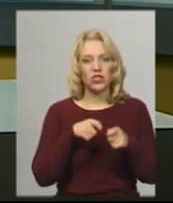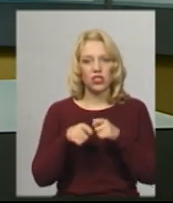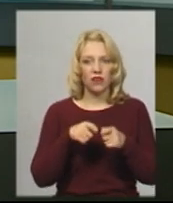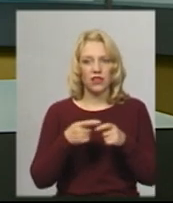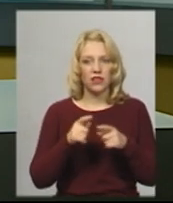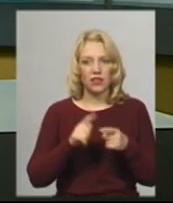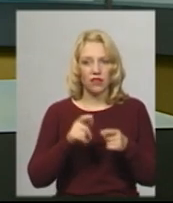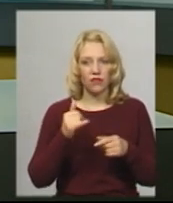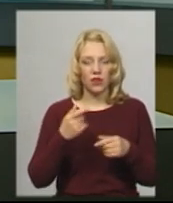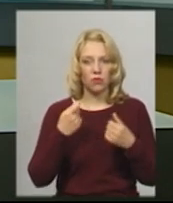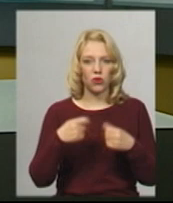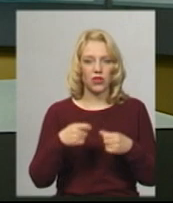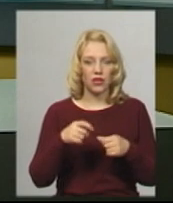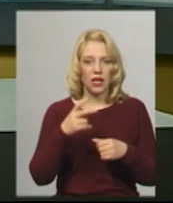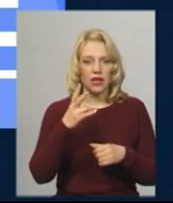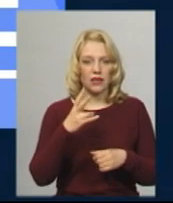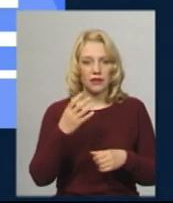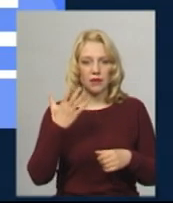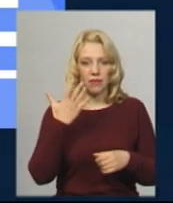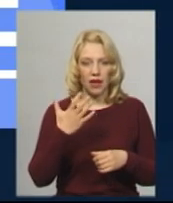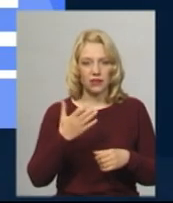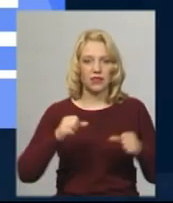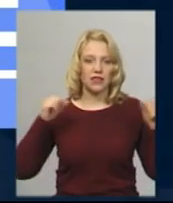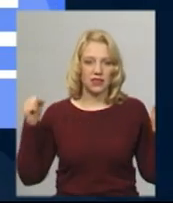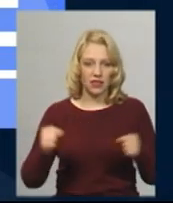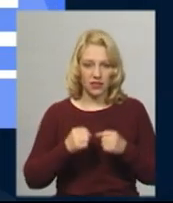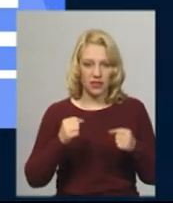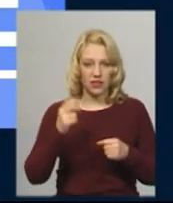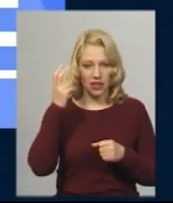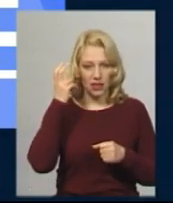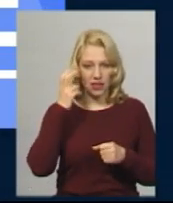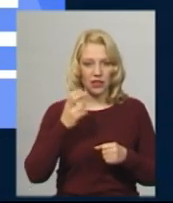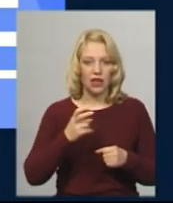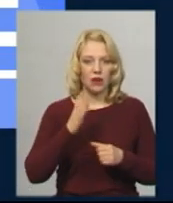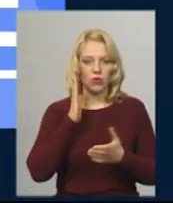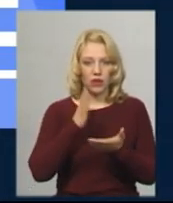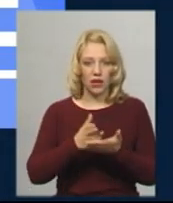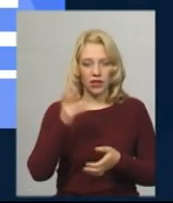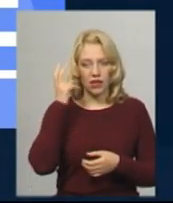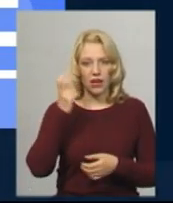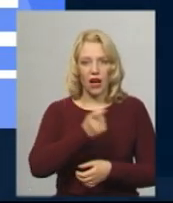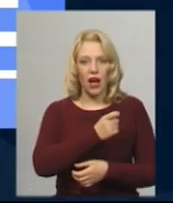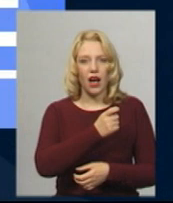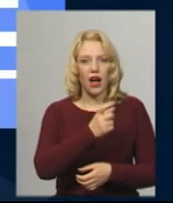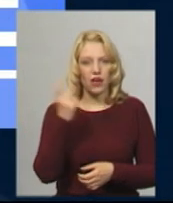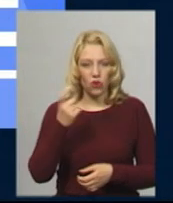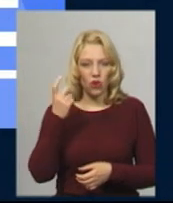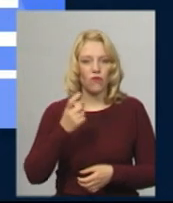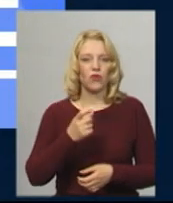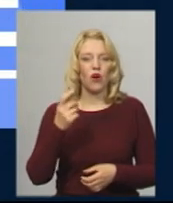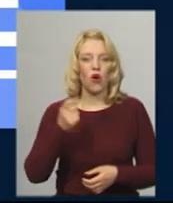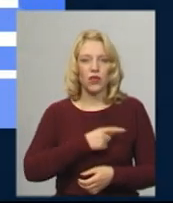швидкісних поїздів «Інтерсіті» із Києва і назад. Рушать потяги у напрямках Харкова, Одеси, Костянтинівки та Кривого